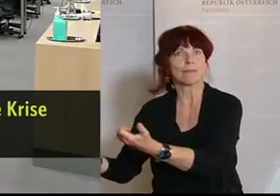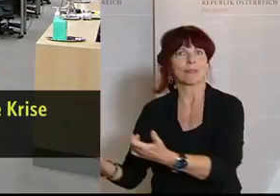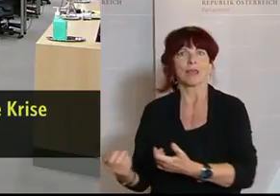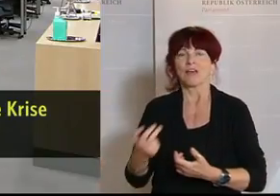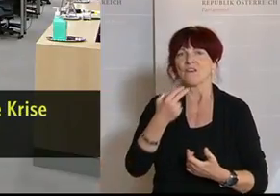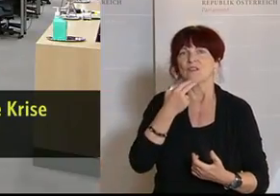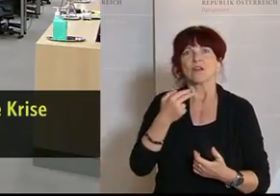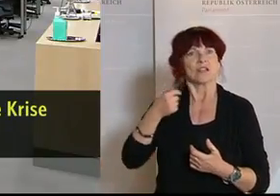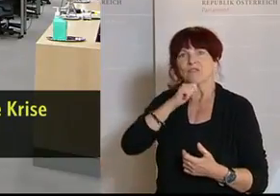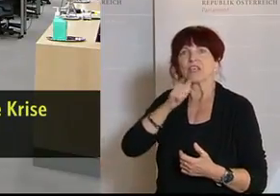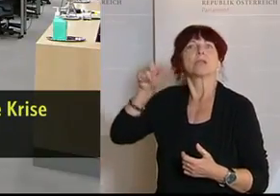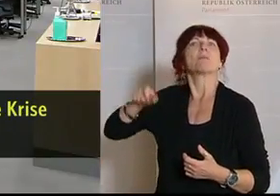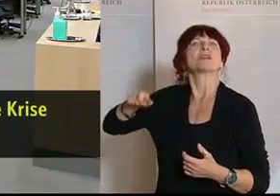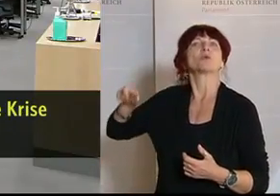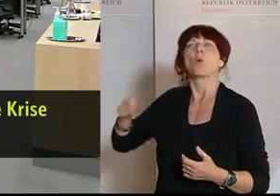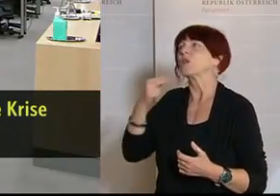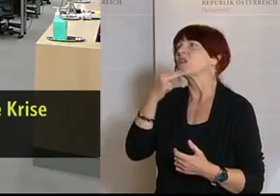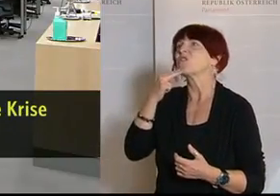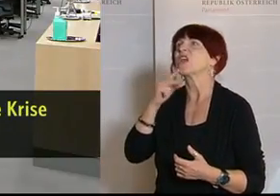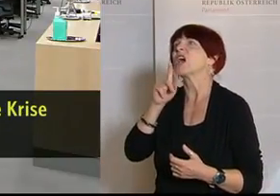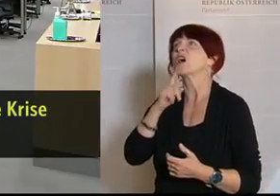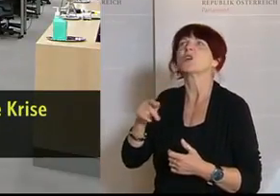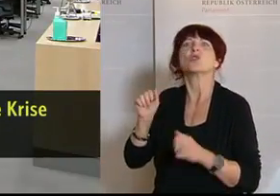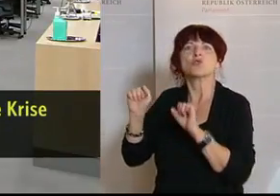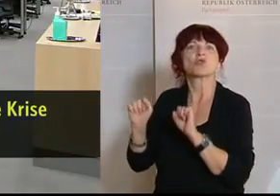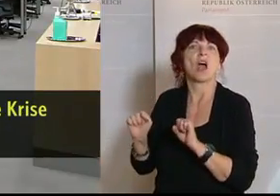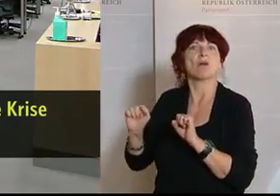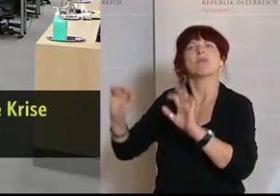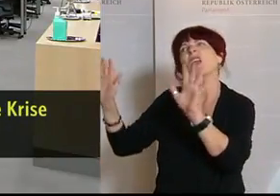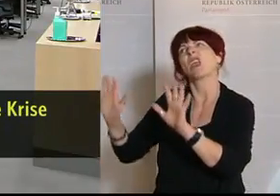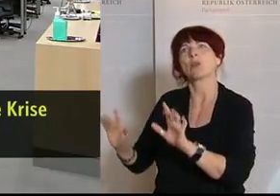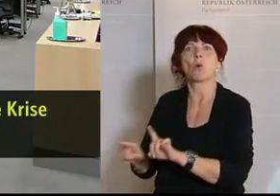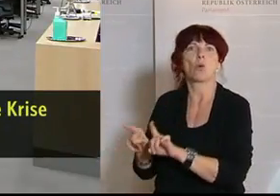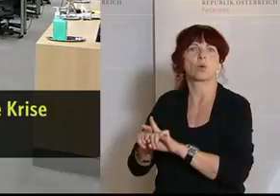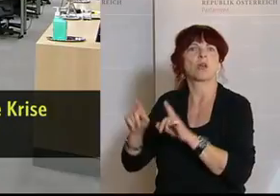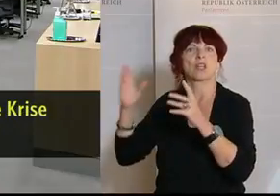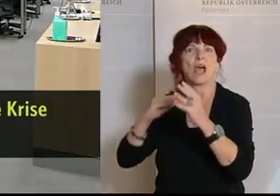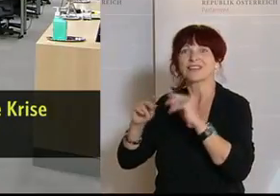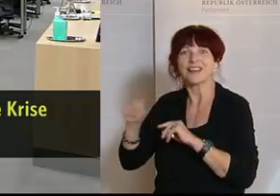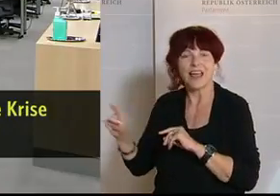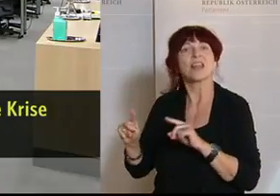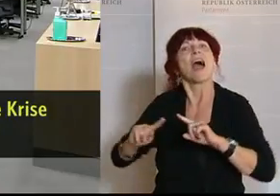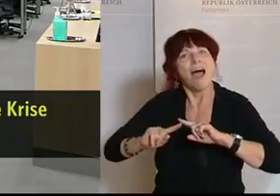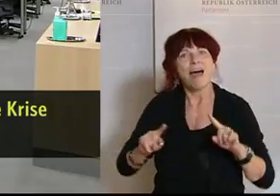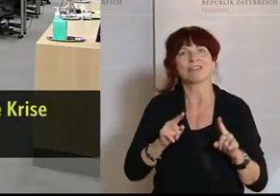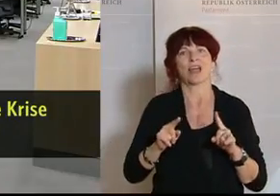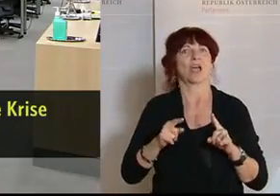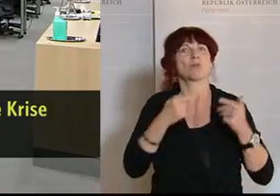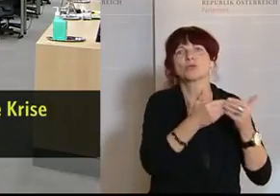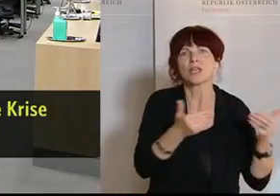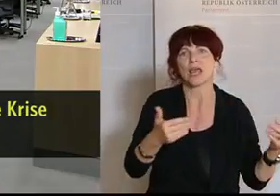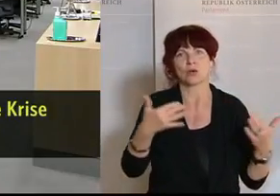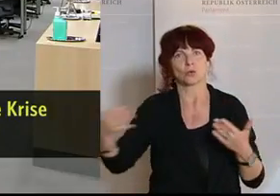die einfach mehr wissen wollen über Kunst und Kultur. In diesem Fonds wurden auch schon 2